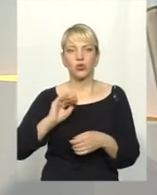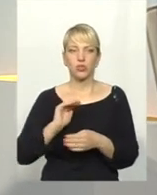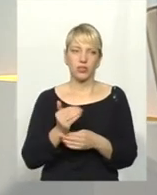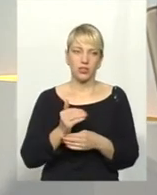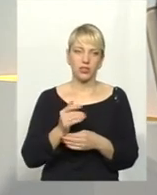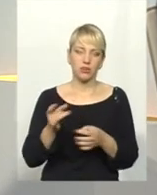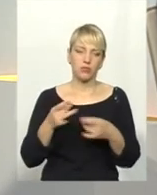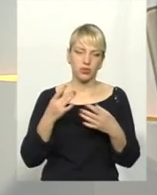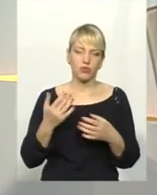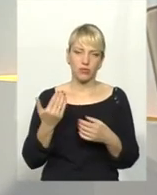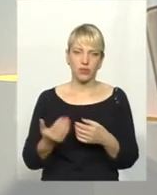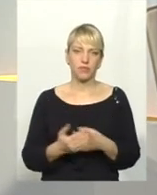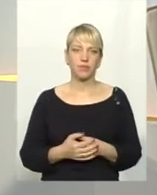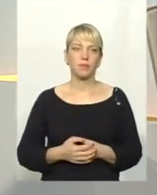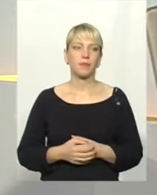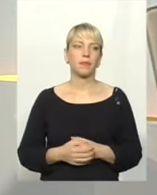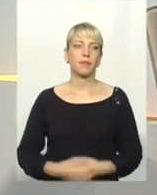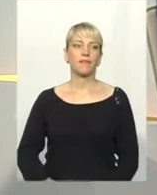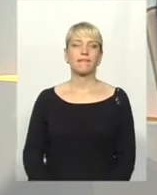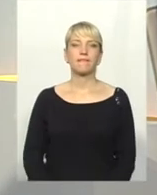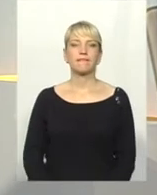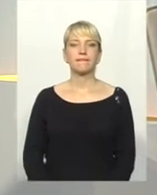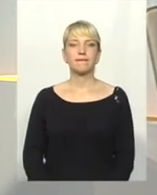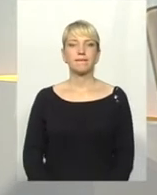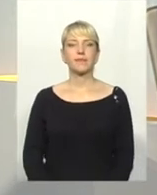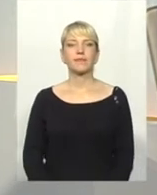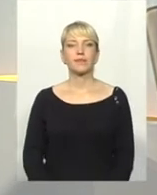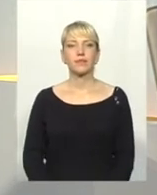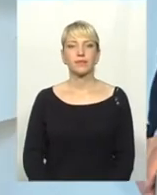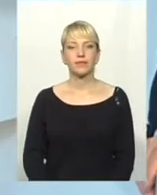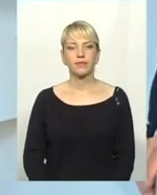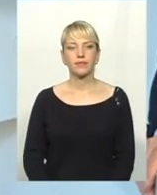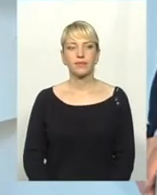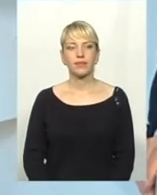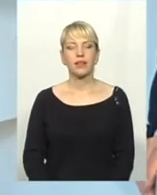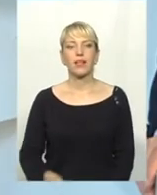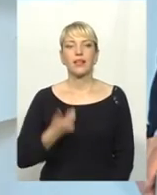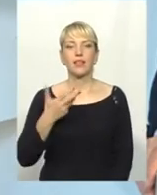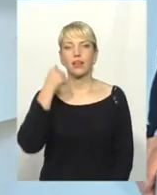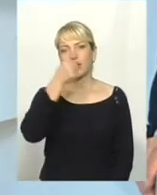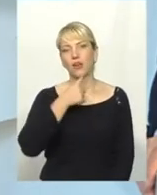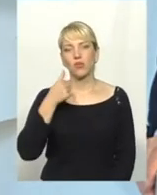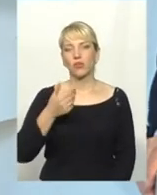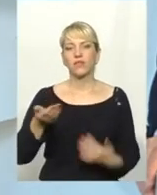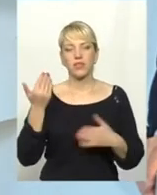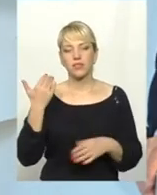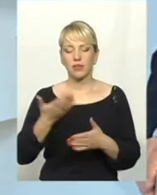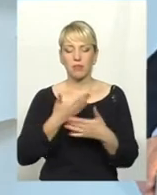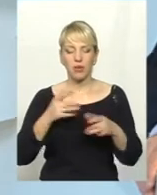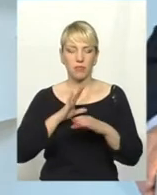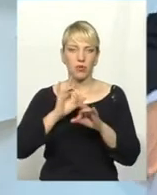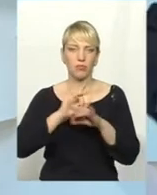сити. Замова буде, як минулий раз. Будь ласка. Декілька років тому назад ми проводили прес-клуб